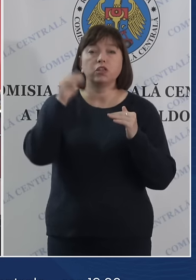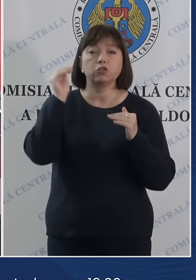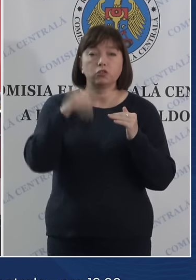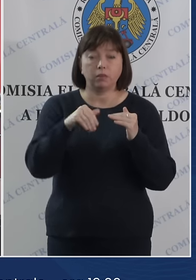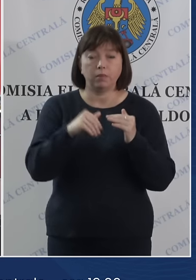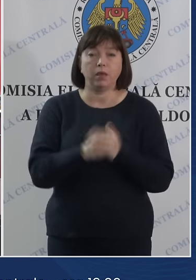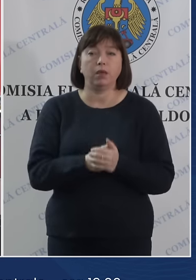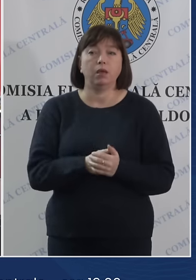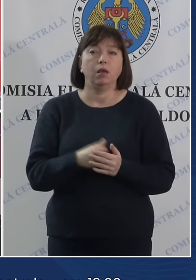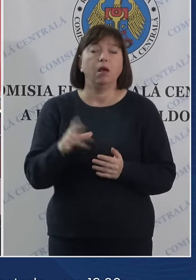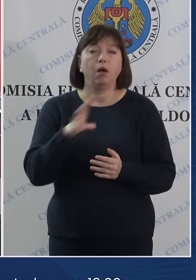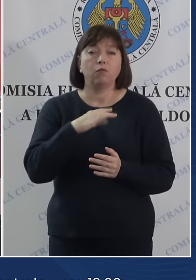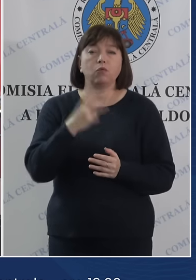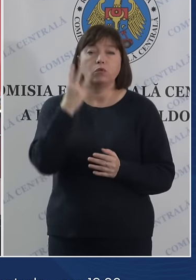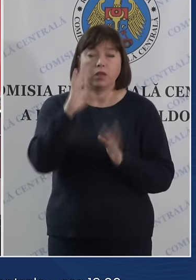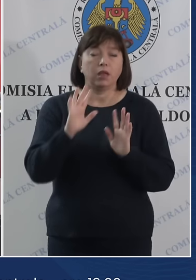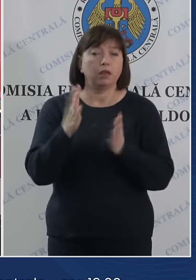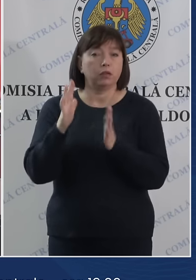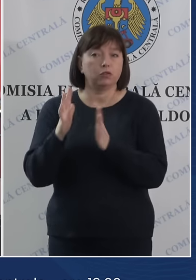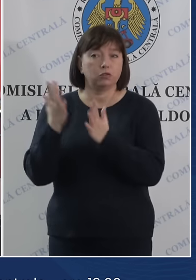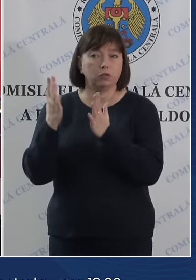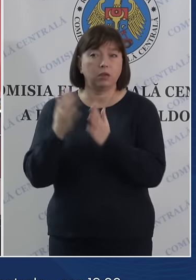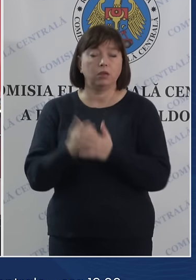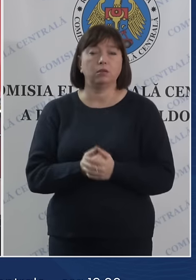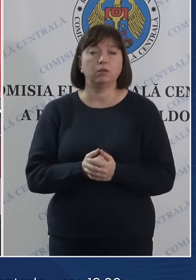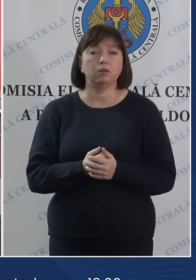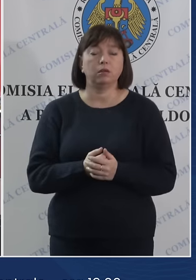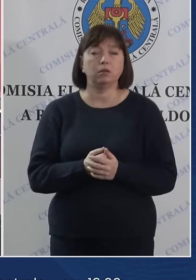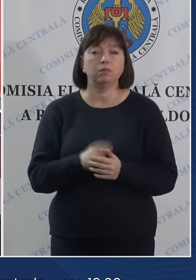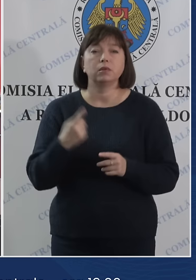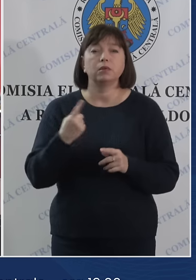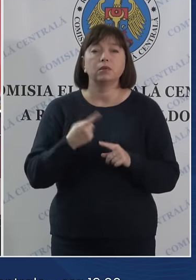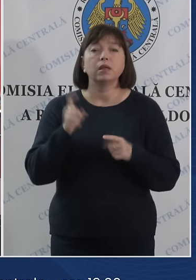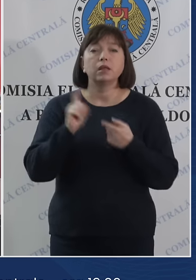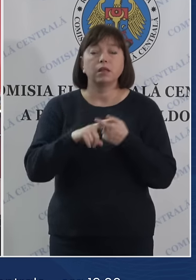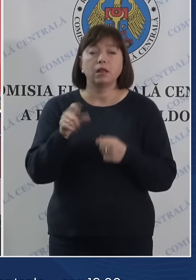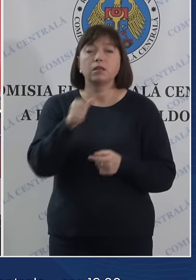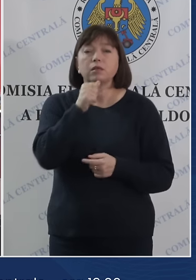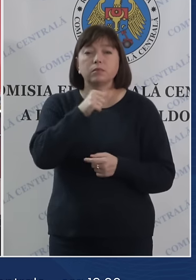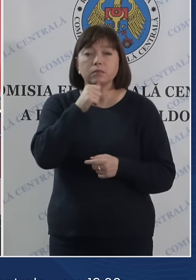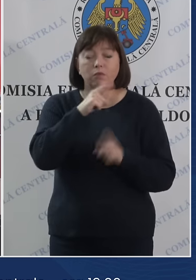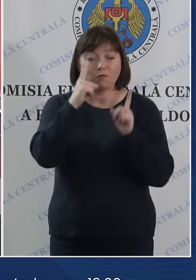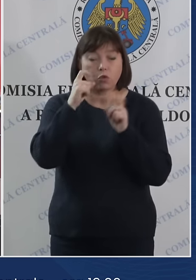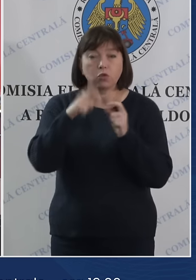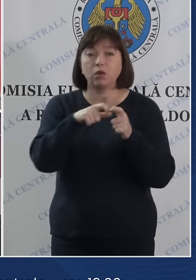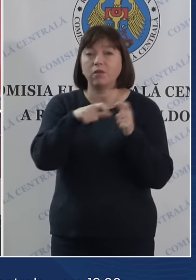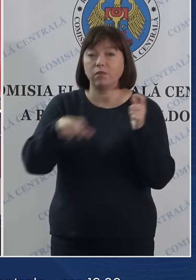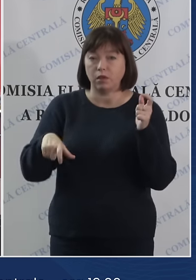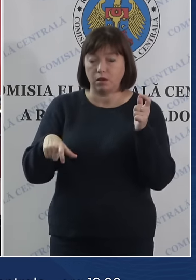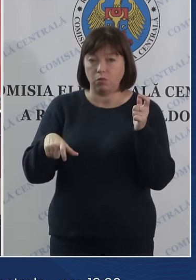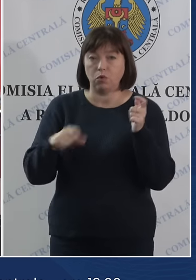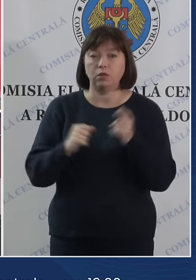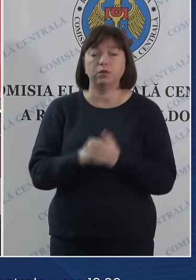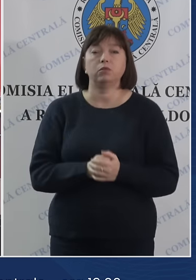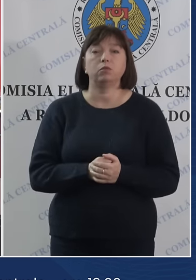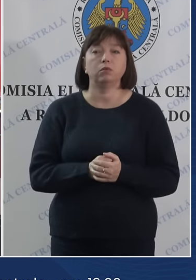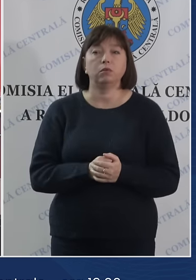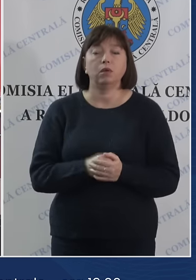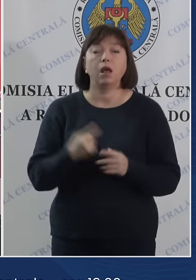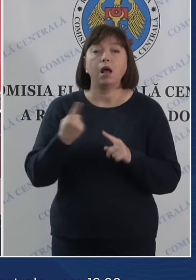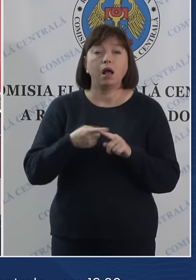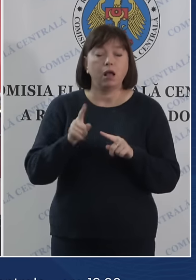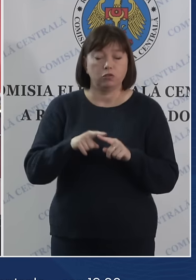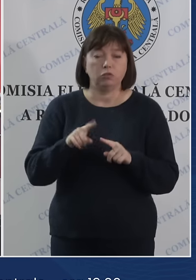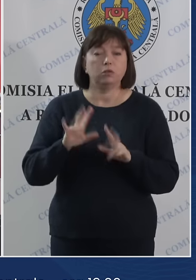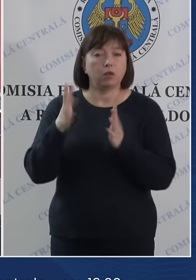Deci, am avut trei incidente cu privire la tentativele de fotografiere a buletinului de vot. Aceste